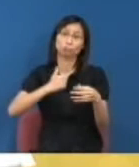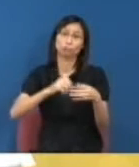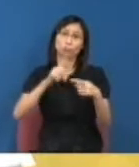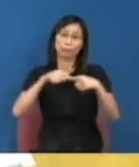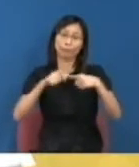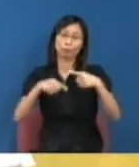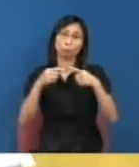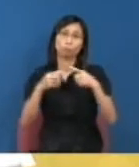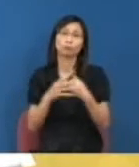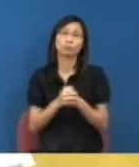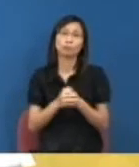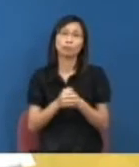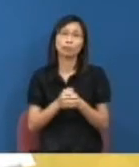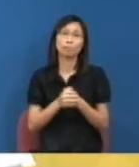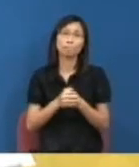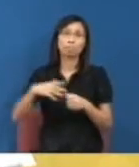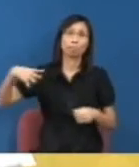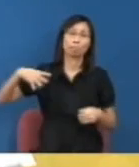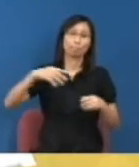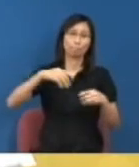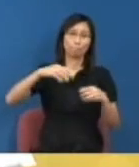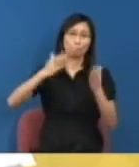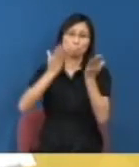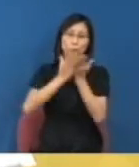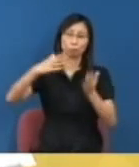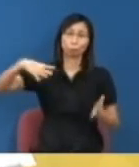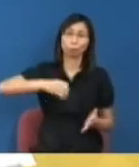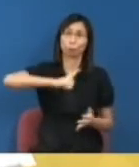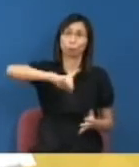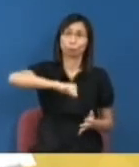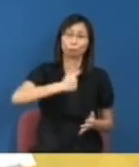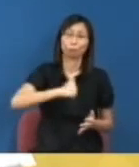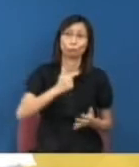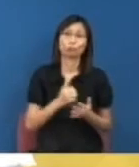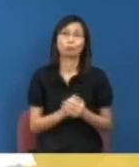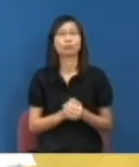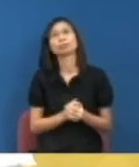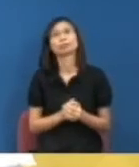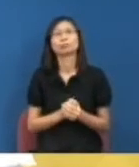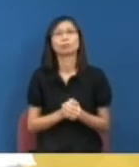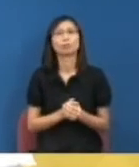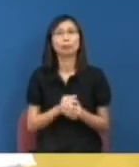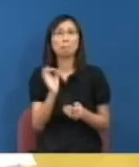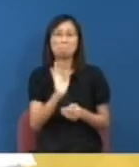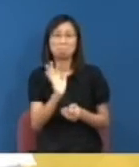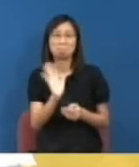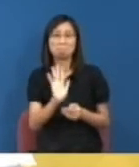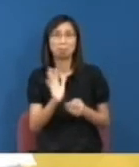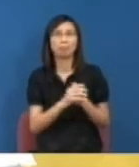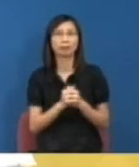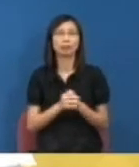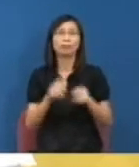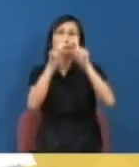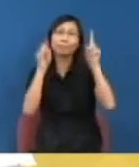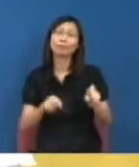校長都不是人民學科你見到那不是人民學科會有甚麼問題不是